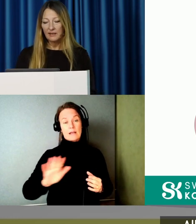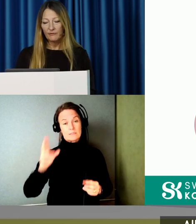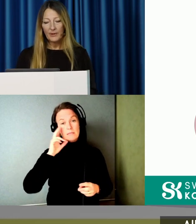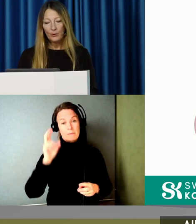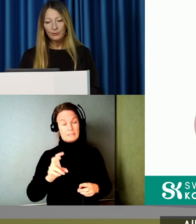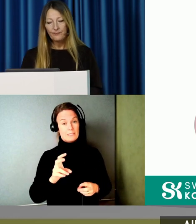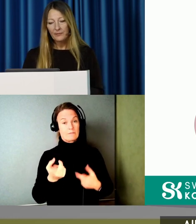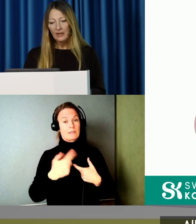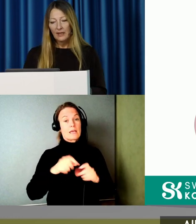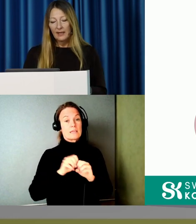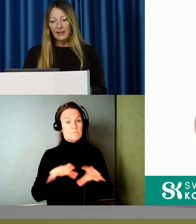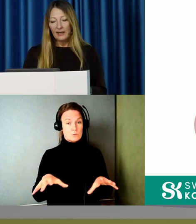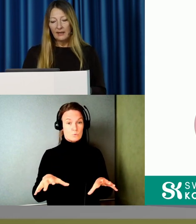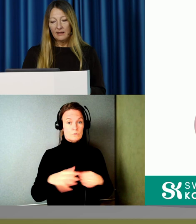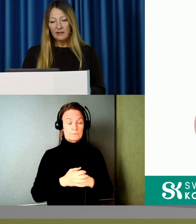När det gäller information.